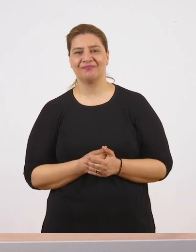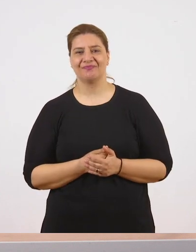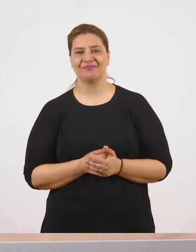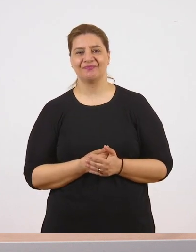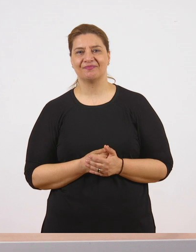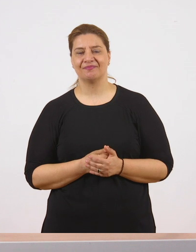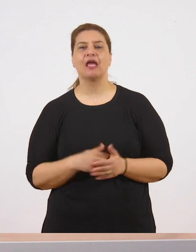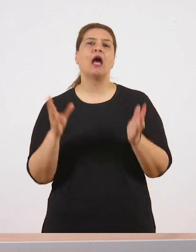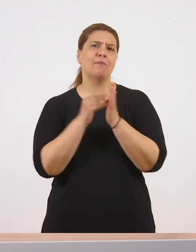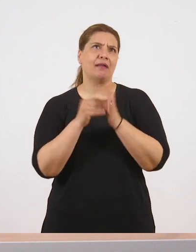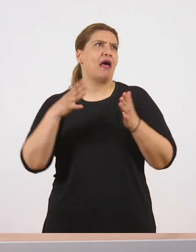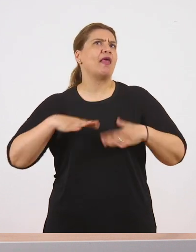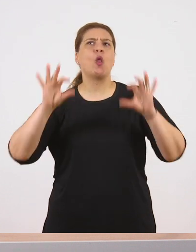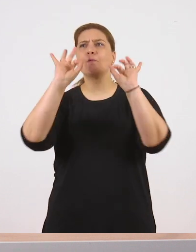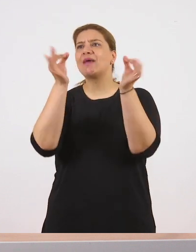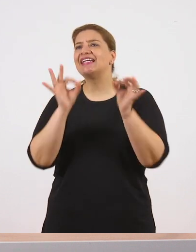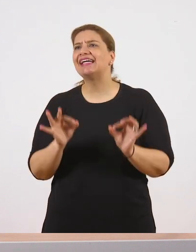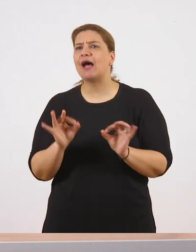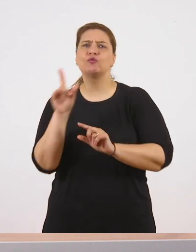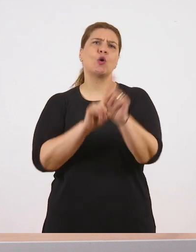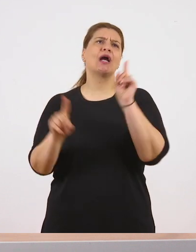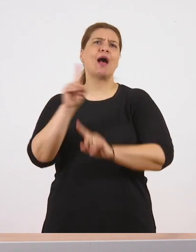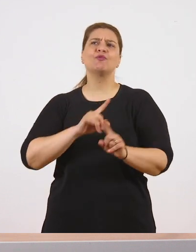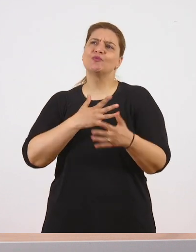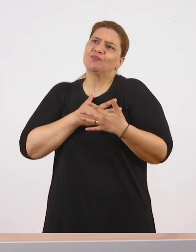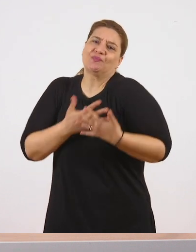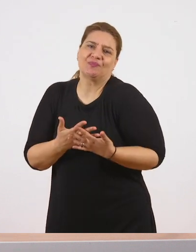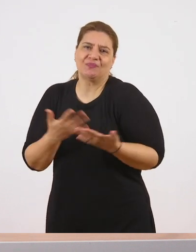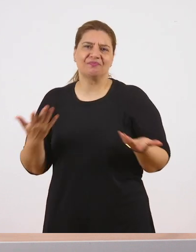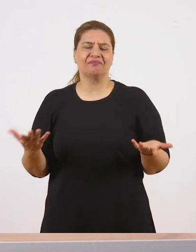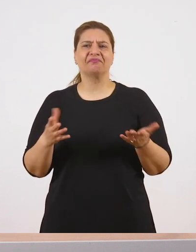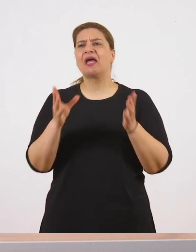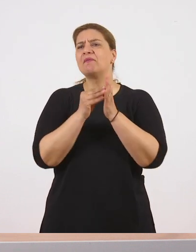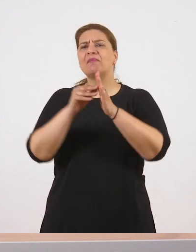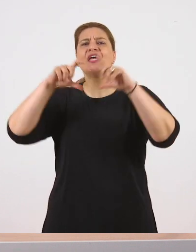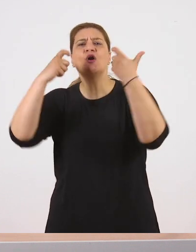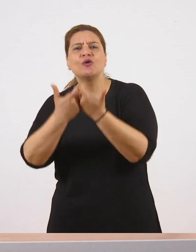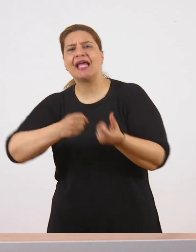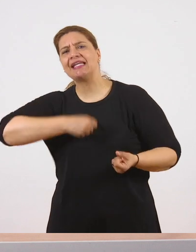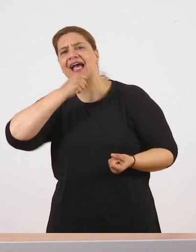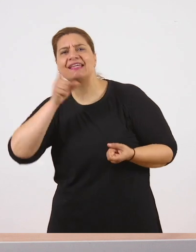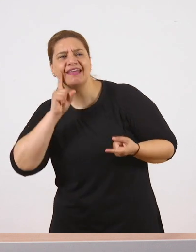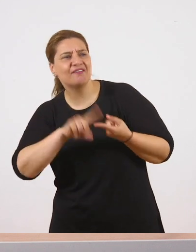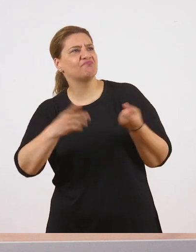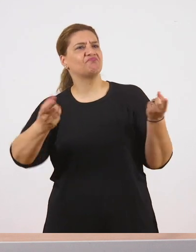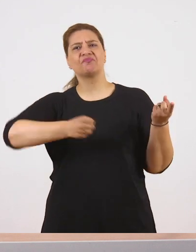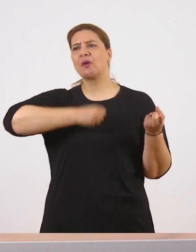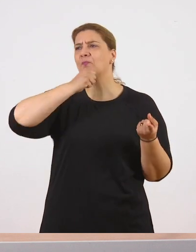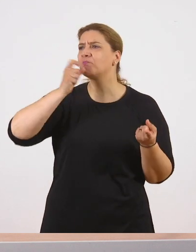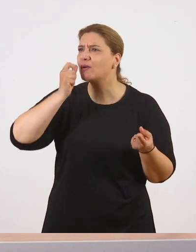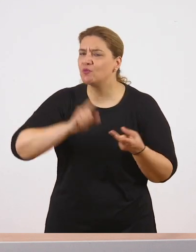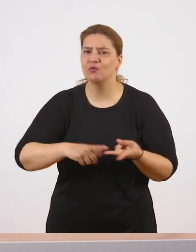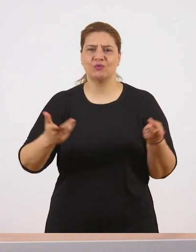θέλουμε να περιγράψουμε οποιονδήποτε αγαπημένο μας. Τη γιαγιά, τον παππού, τον μπαμπά ή τη